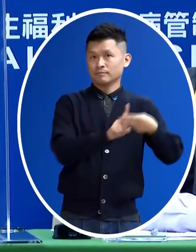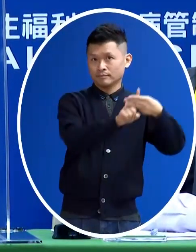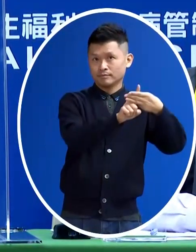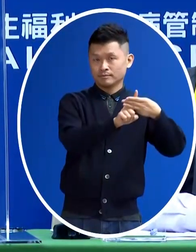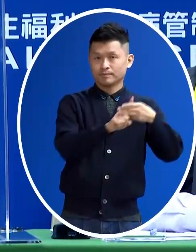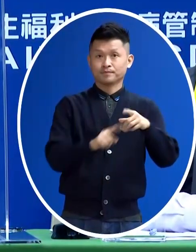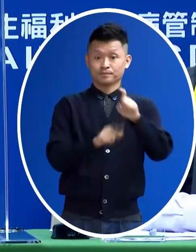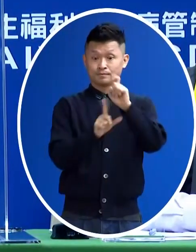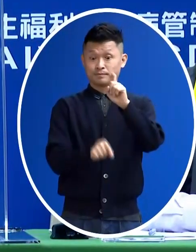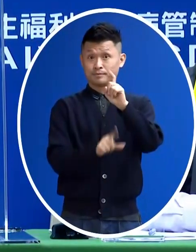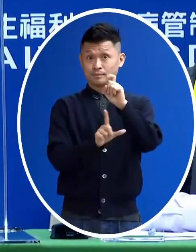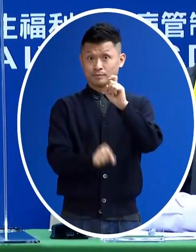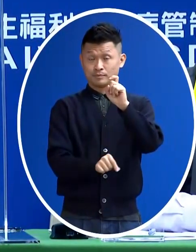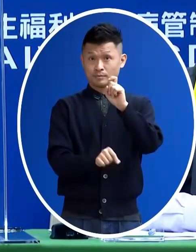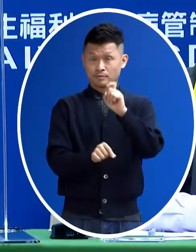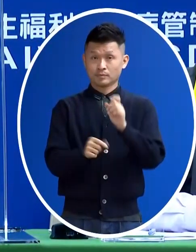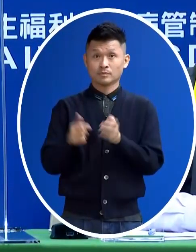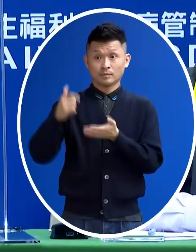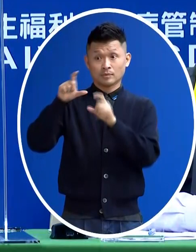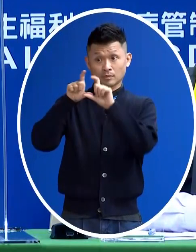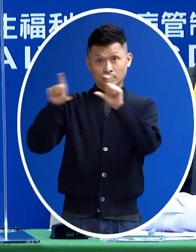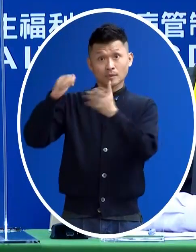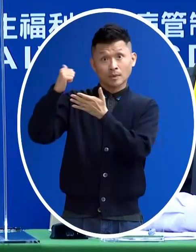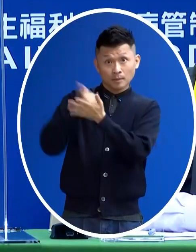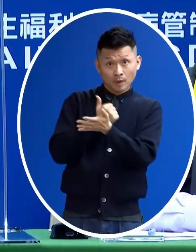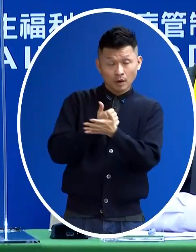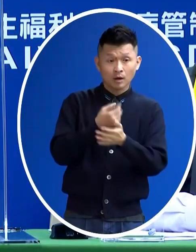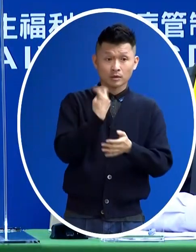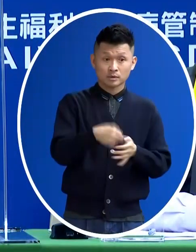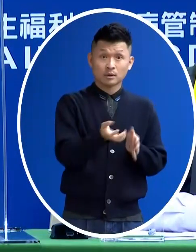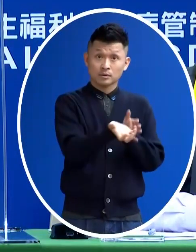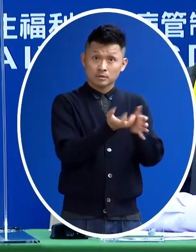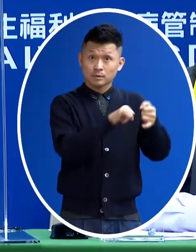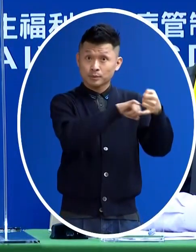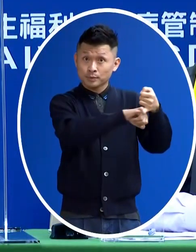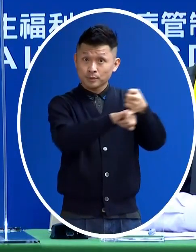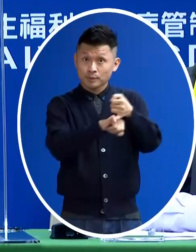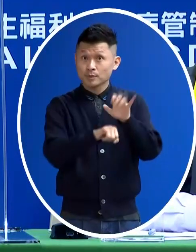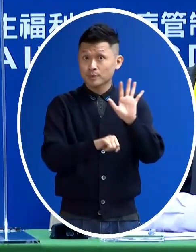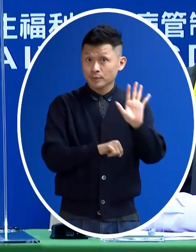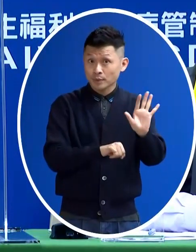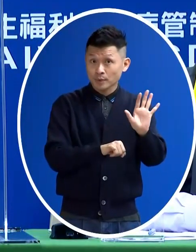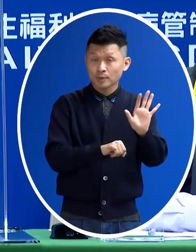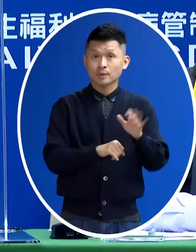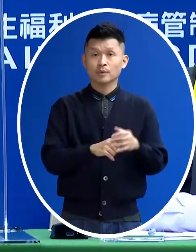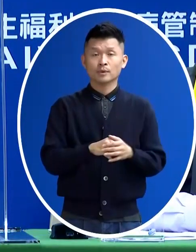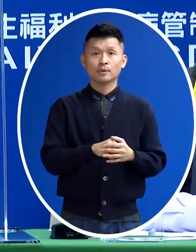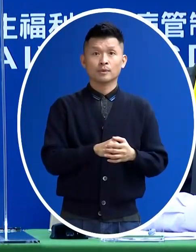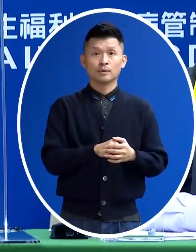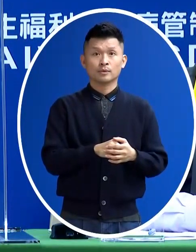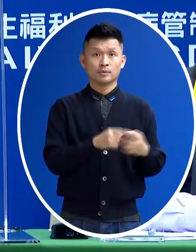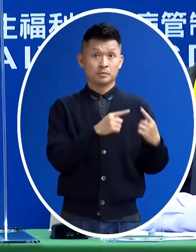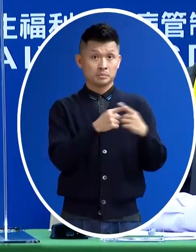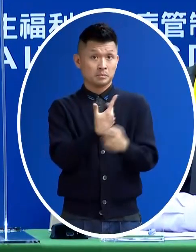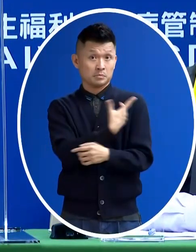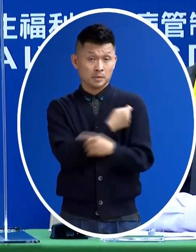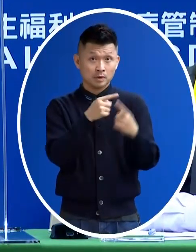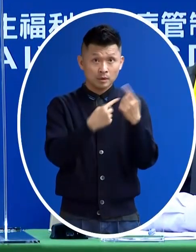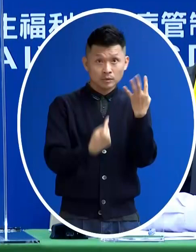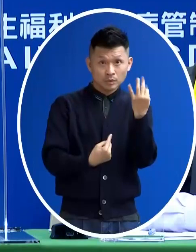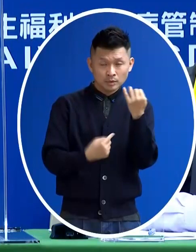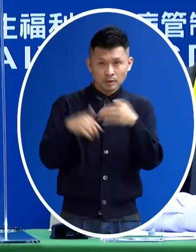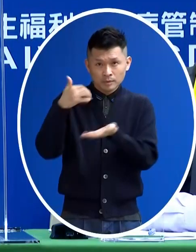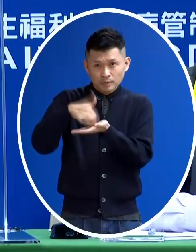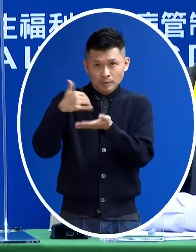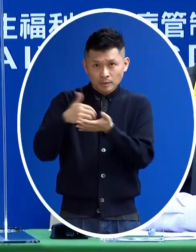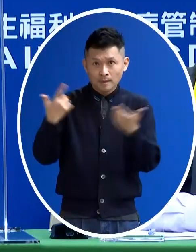我們試著到貨跟前端的這些預約跟整個就是來施打的人的量 那再來決